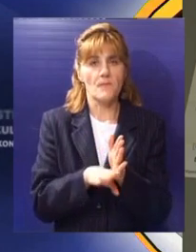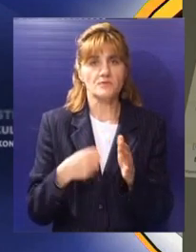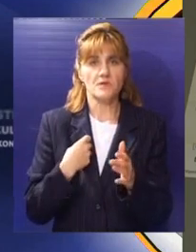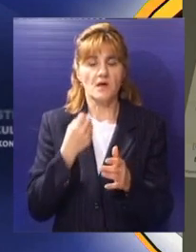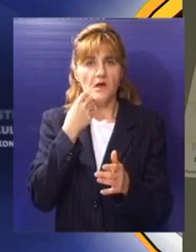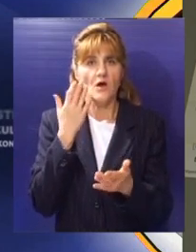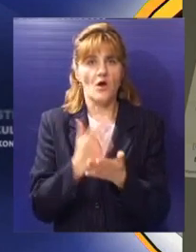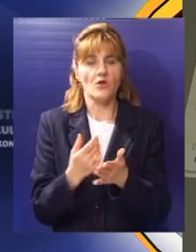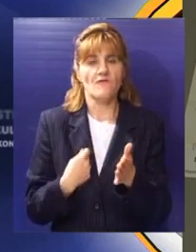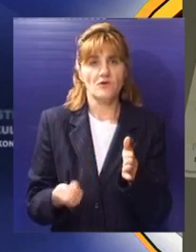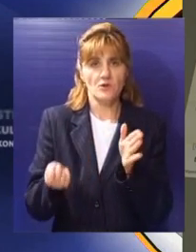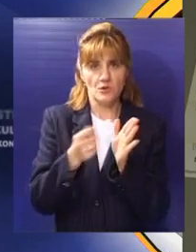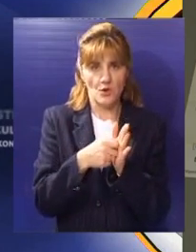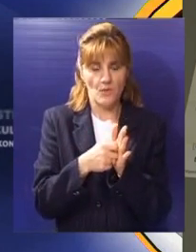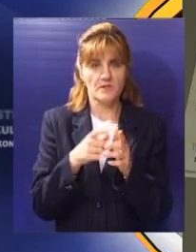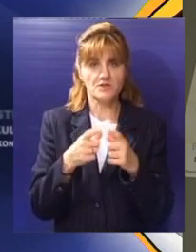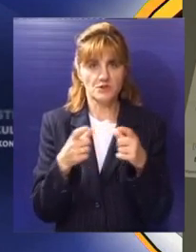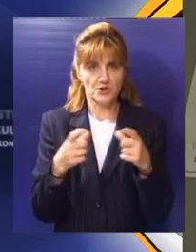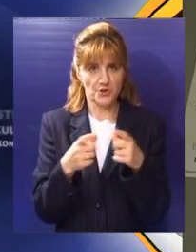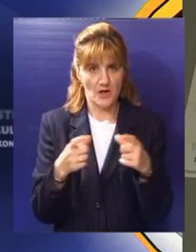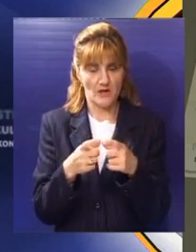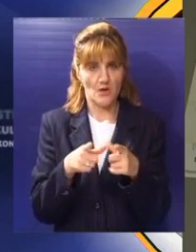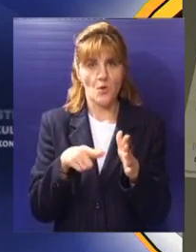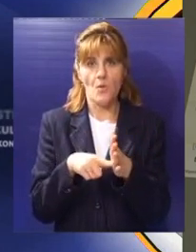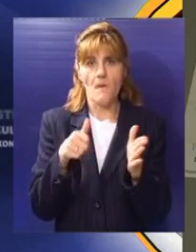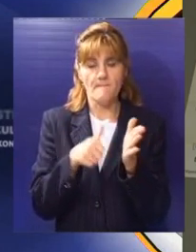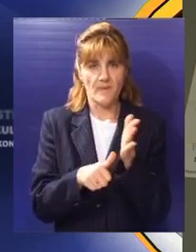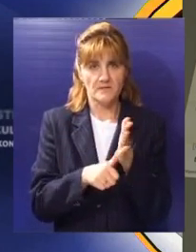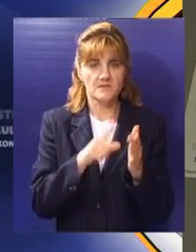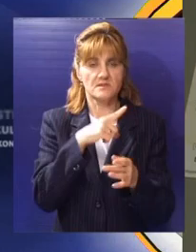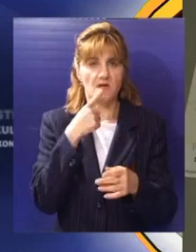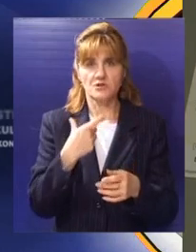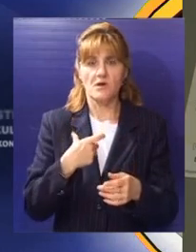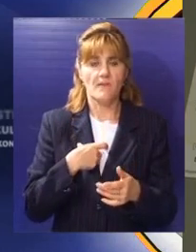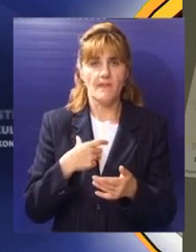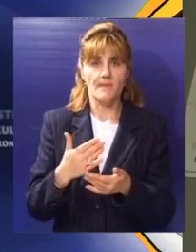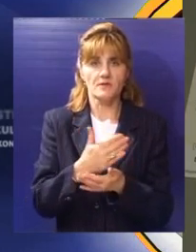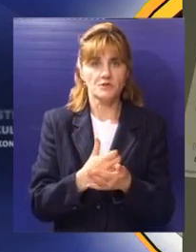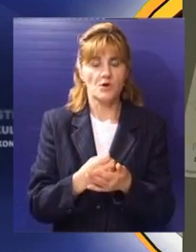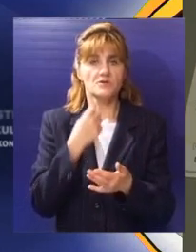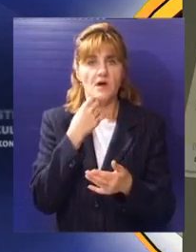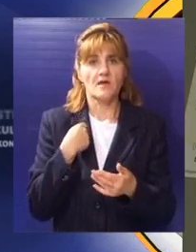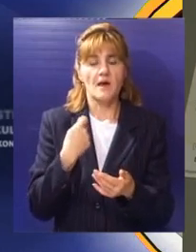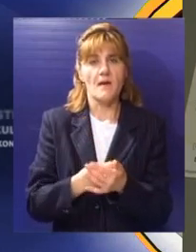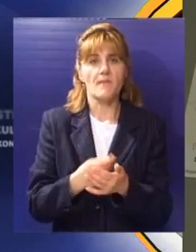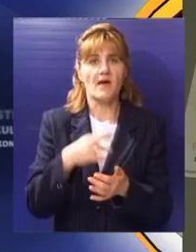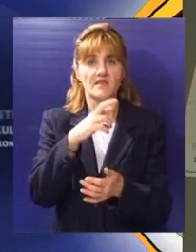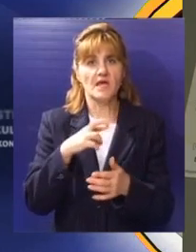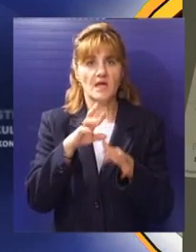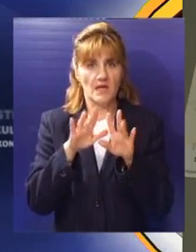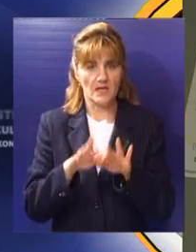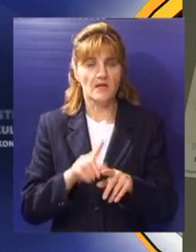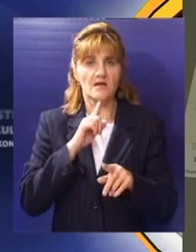popuste pri plaćanju, ograničenja u mogućnosti dobijenja čekovnih blanketa u banci, nemogućnost korišćenja za plaćanje putem